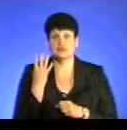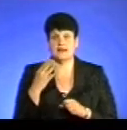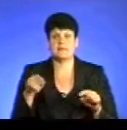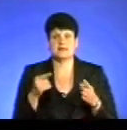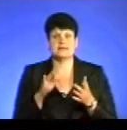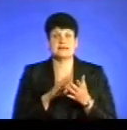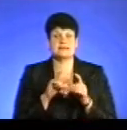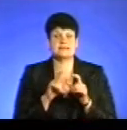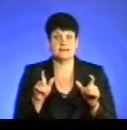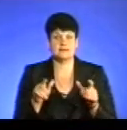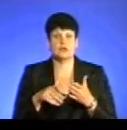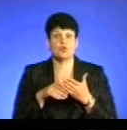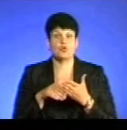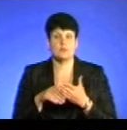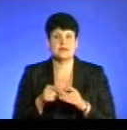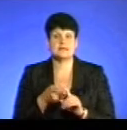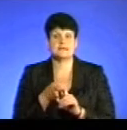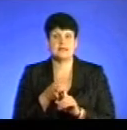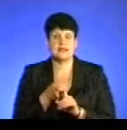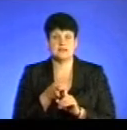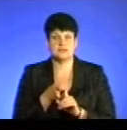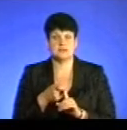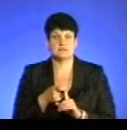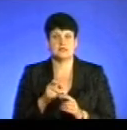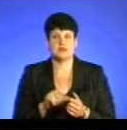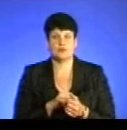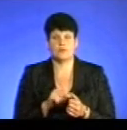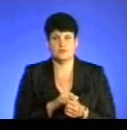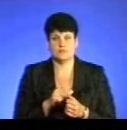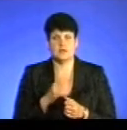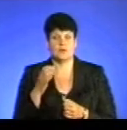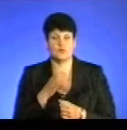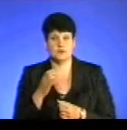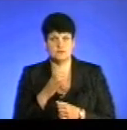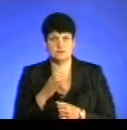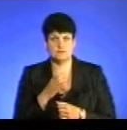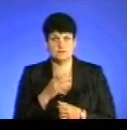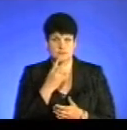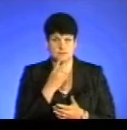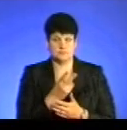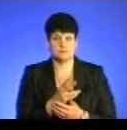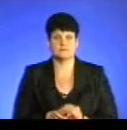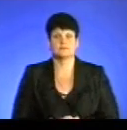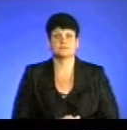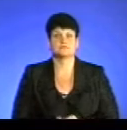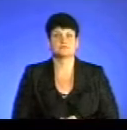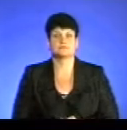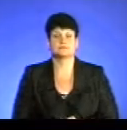центри, у яких допомагають залежним від наркотиків та алкоголізму. Пропоную переглянути відеоматеріал.